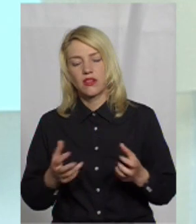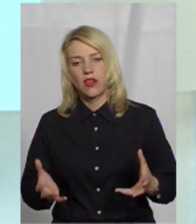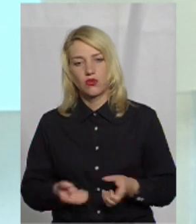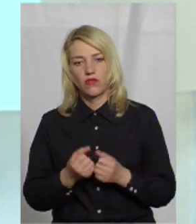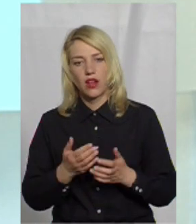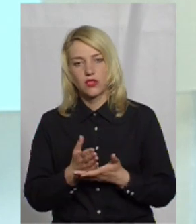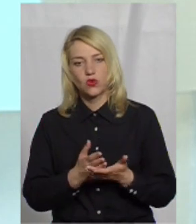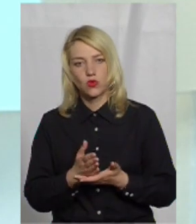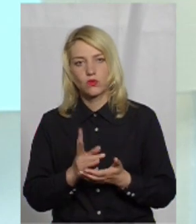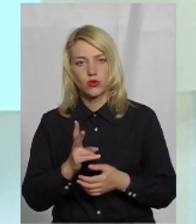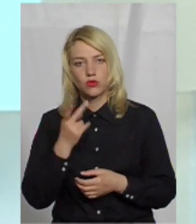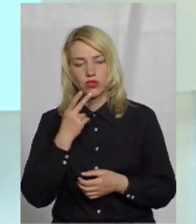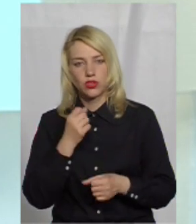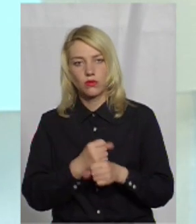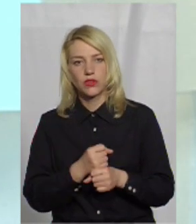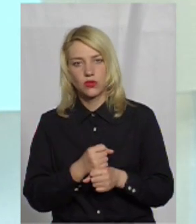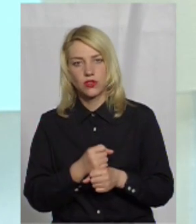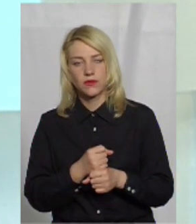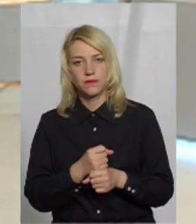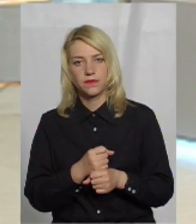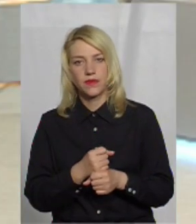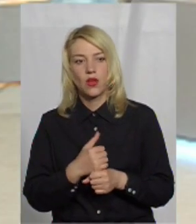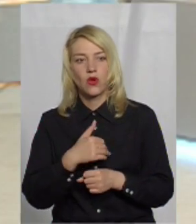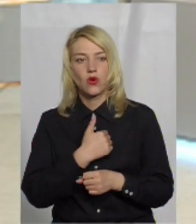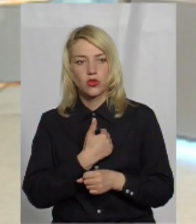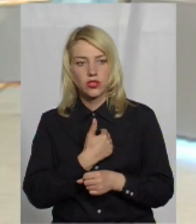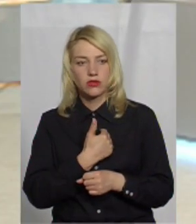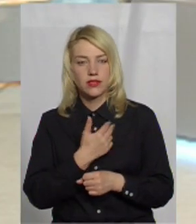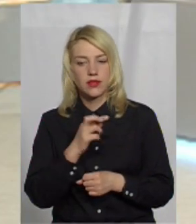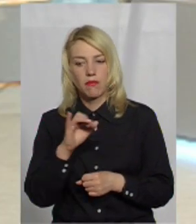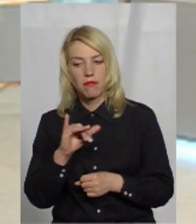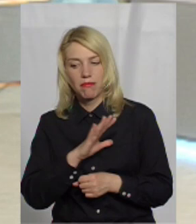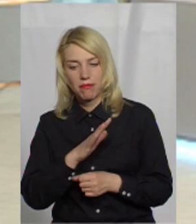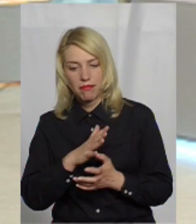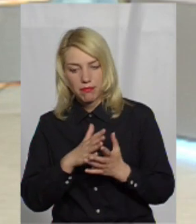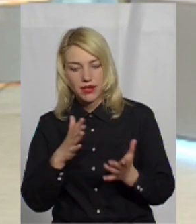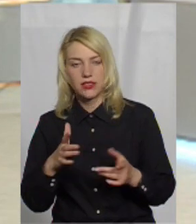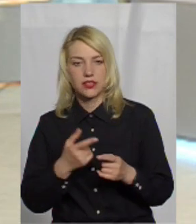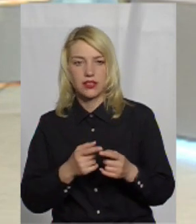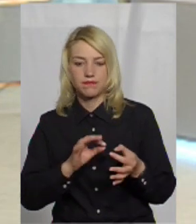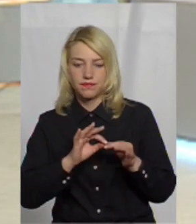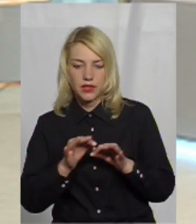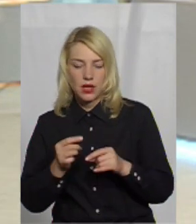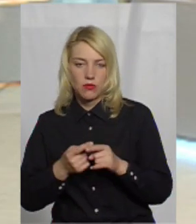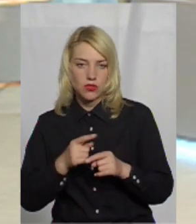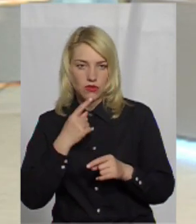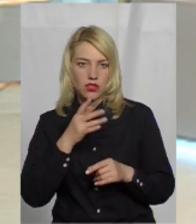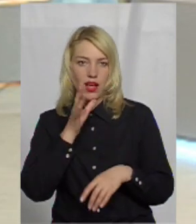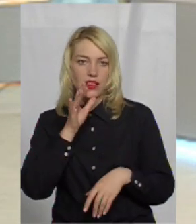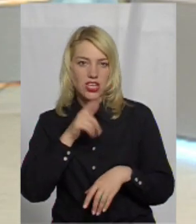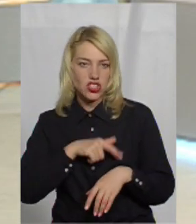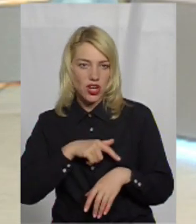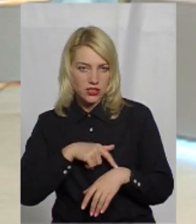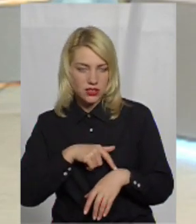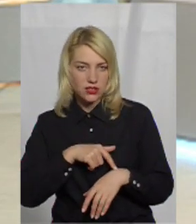яка постійно працює. Ну, хотілося більше розлогу про це говорити, але час не облаганно